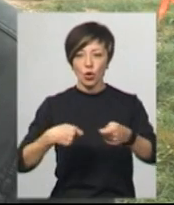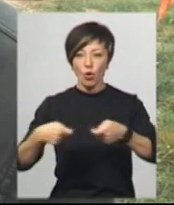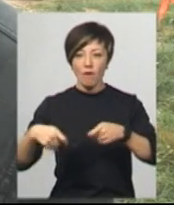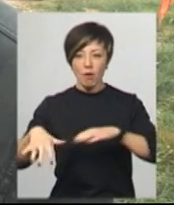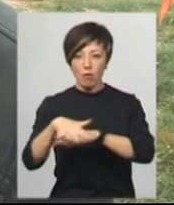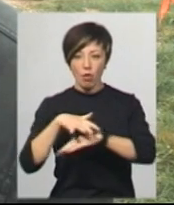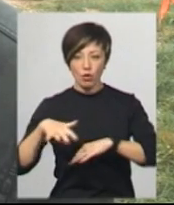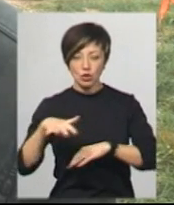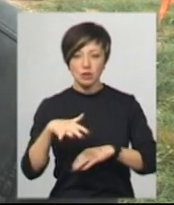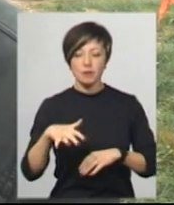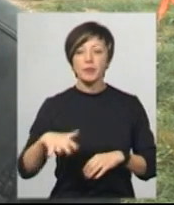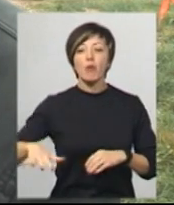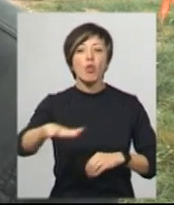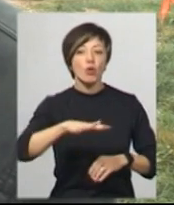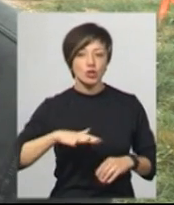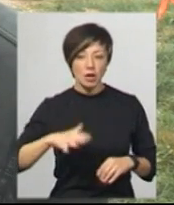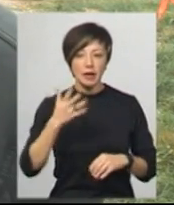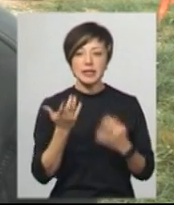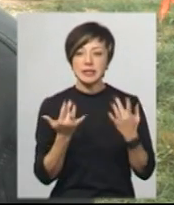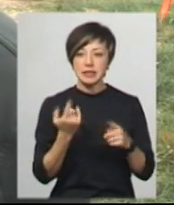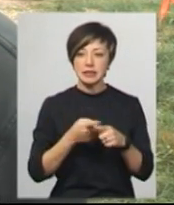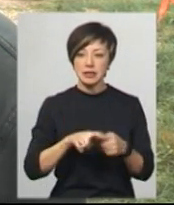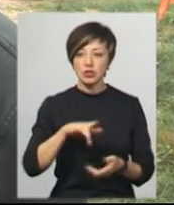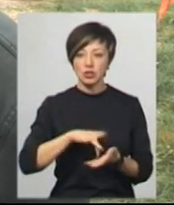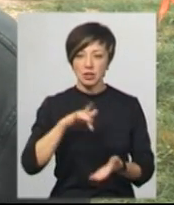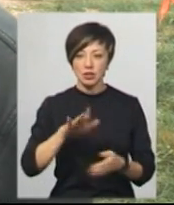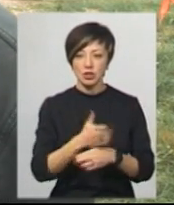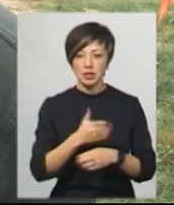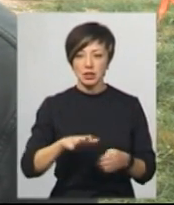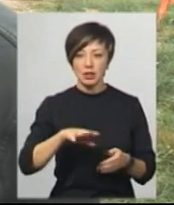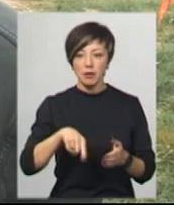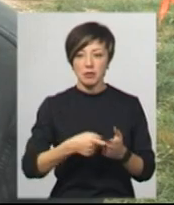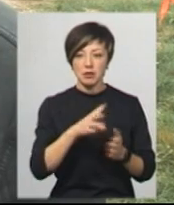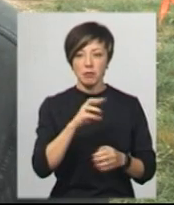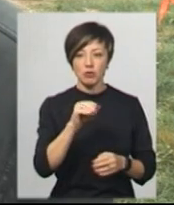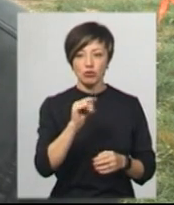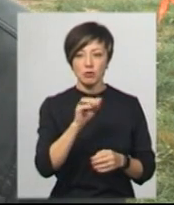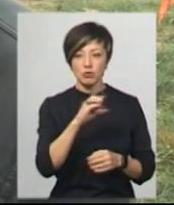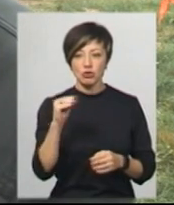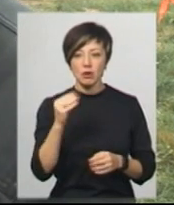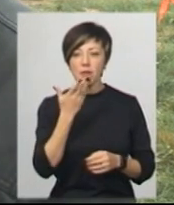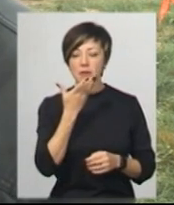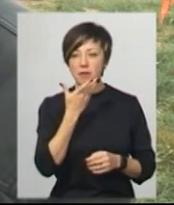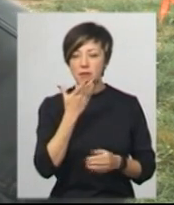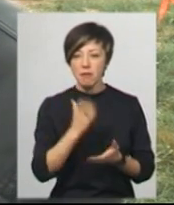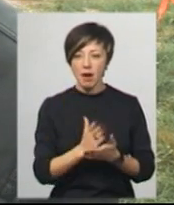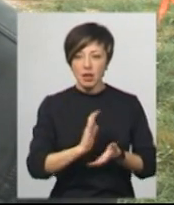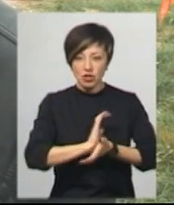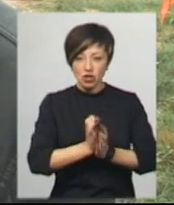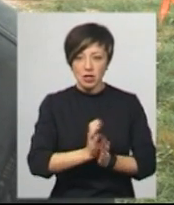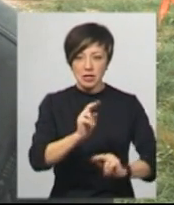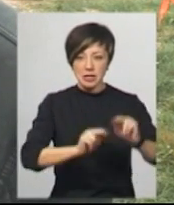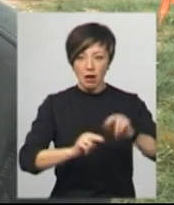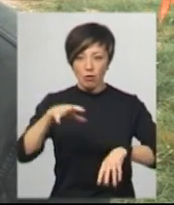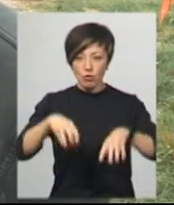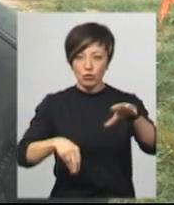Оскільки ця центральна частина Меджибіш мала дуже щільну забудову,